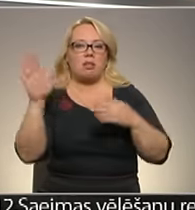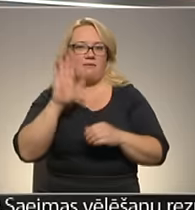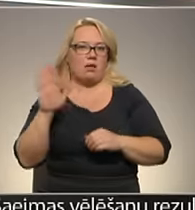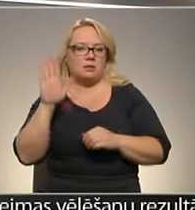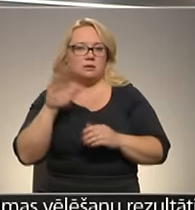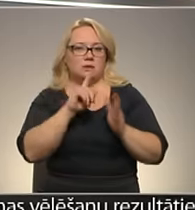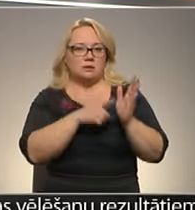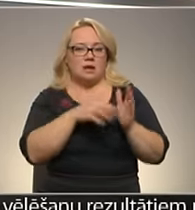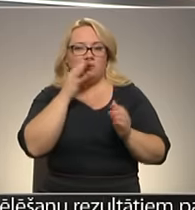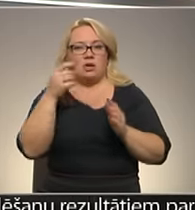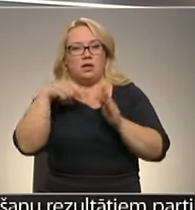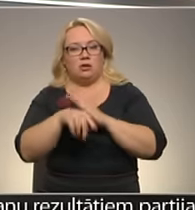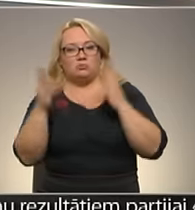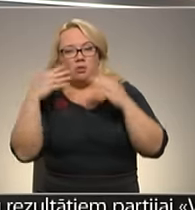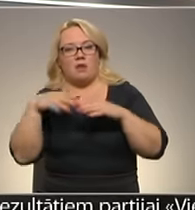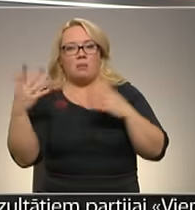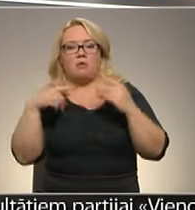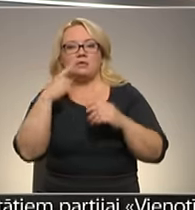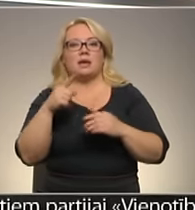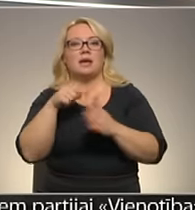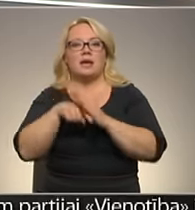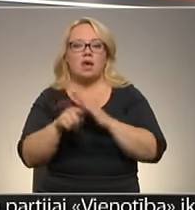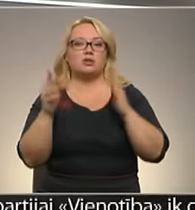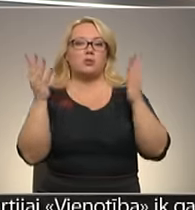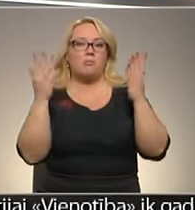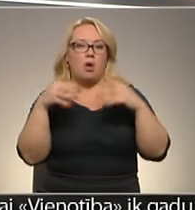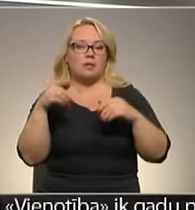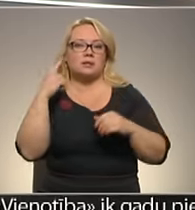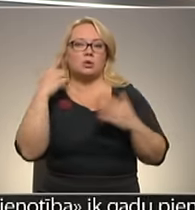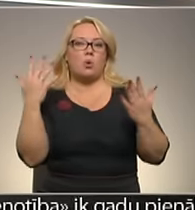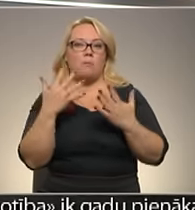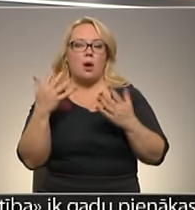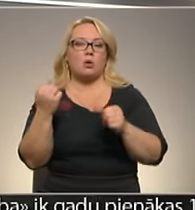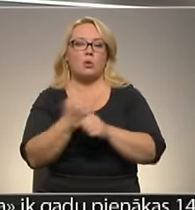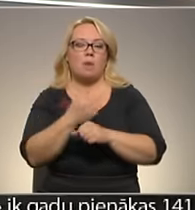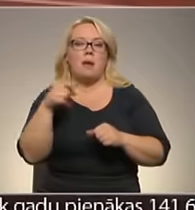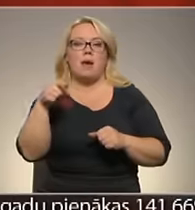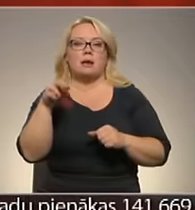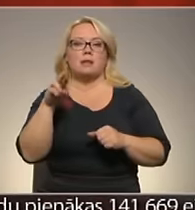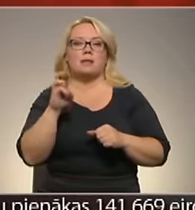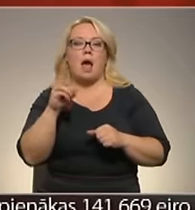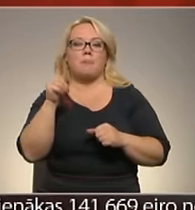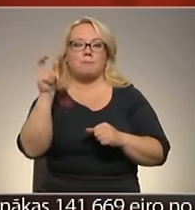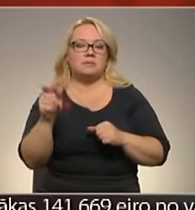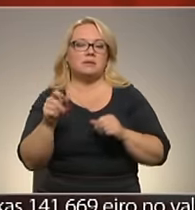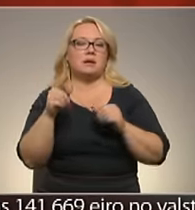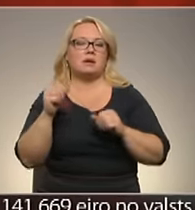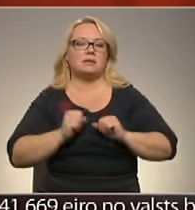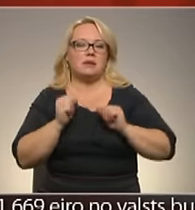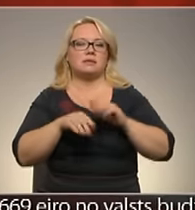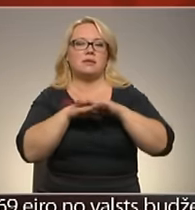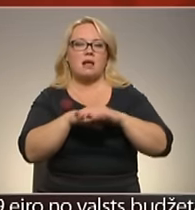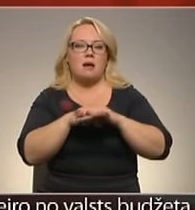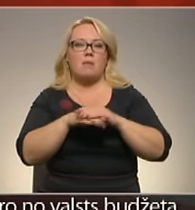Jūs domājat iekšpolitiskai un jāapolitiskai? Iekšpolitiskai. Iekšpolitiskai es domāju, ka viņš tomēr mēģinās saglabāt un iet tādu